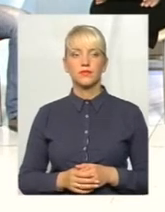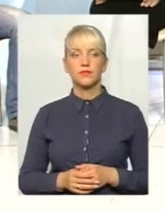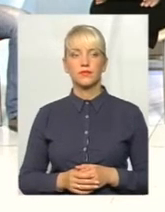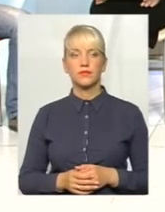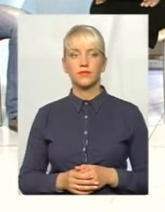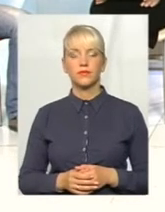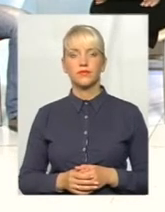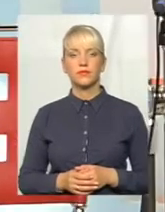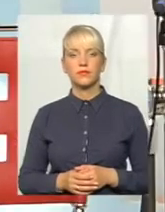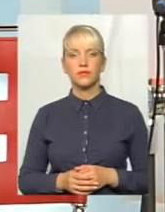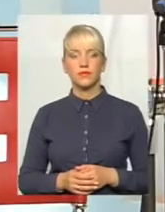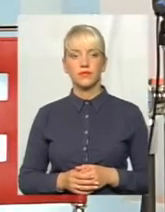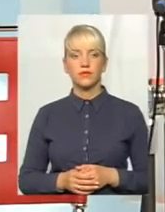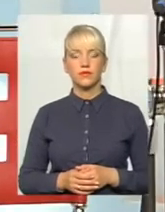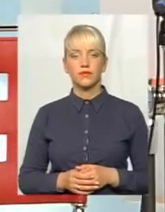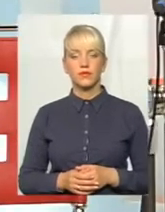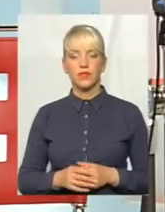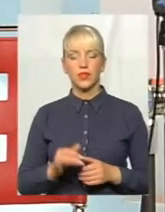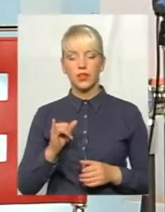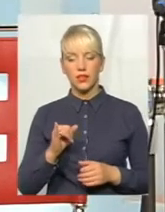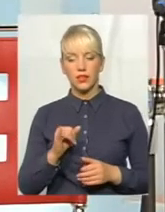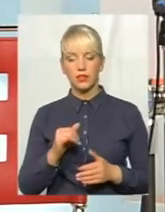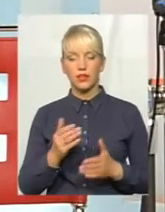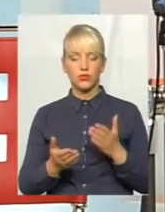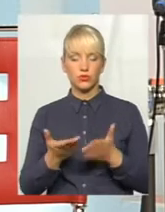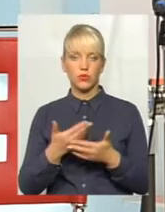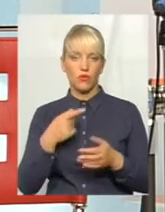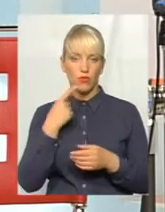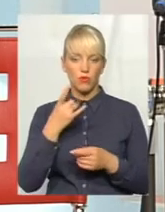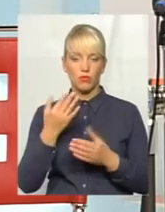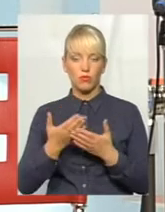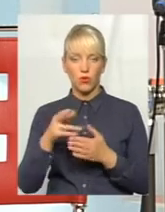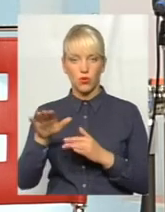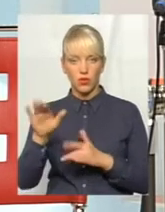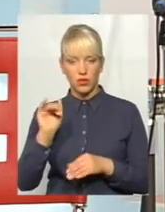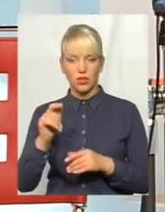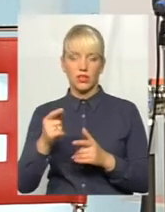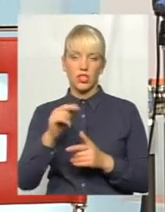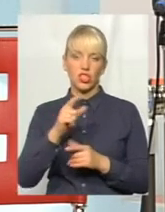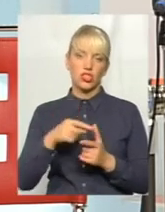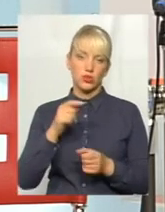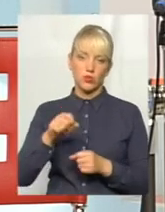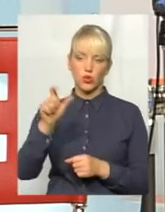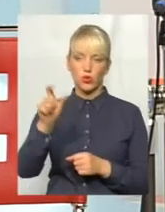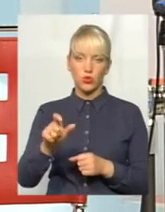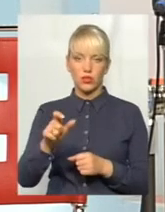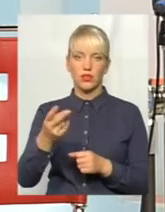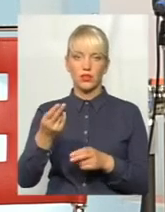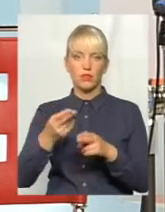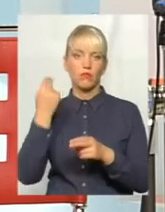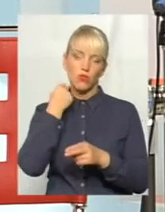чи є змога, якщо ми говоримо про кредит погасити, є змога